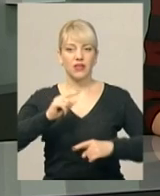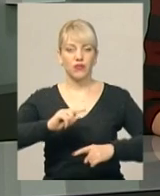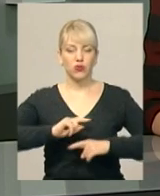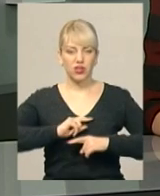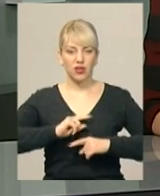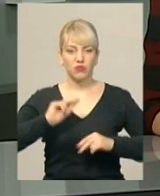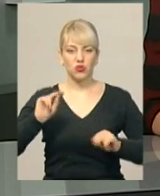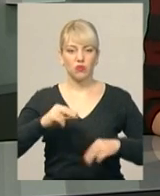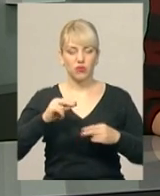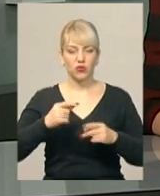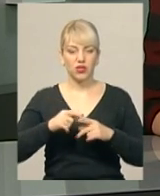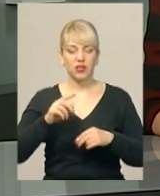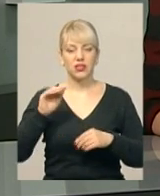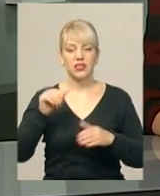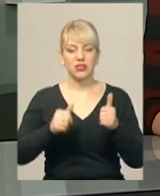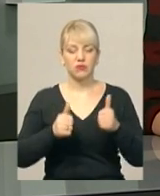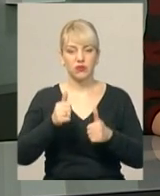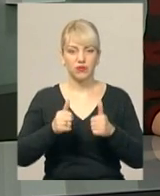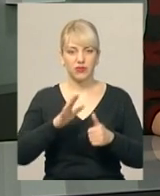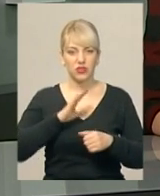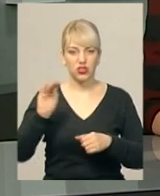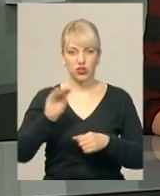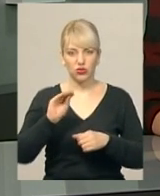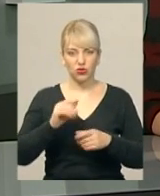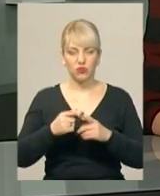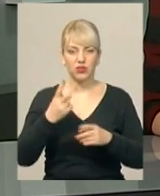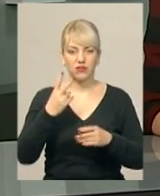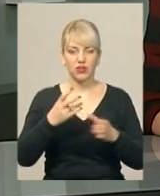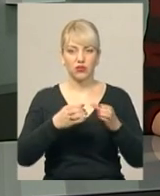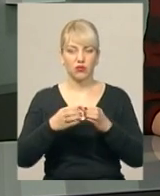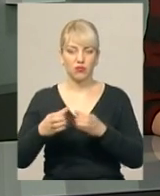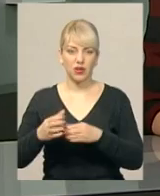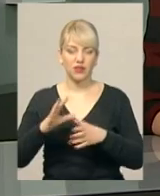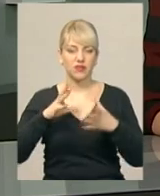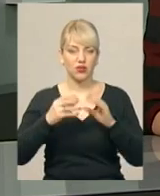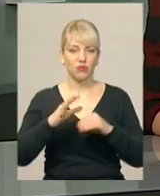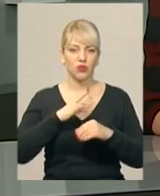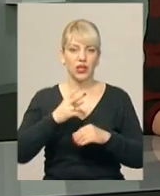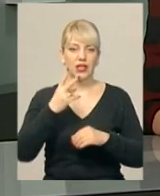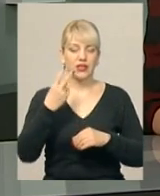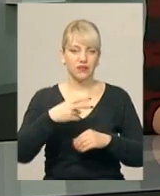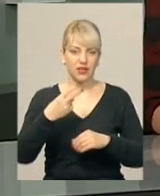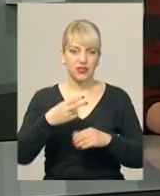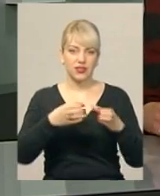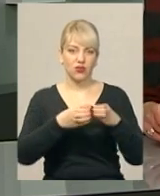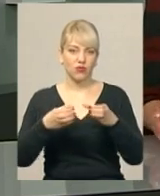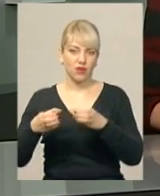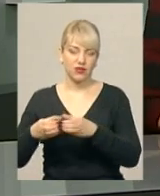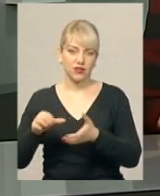змаганнях, що відбулися в Житомирі, представили дві команди. Загалом учасниками чемпіонату стали більше двох десятків збірних.